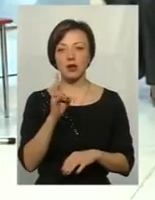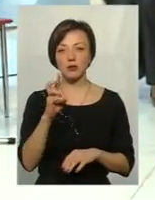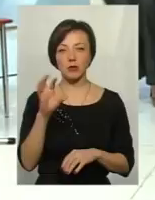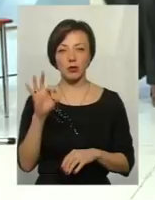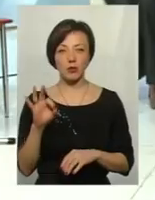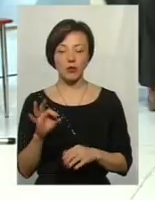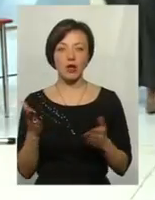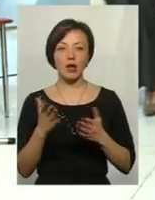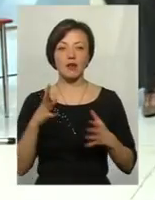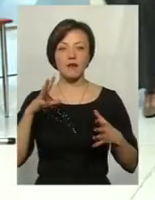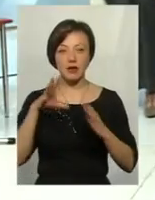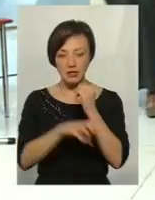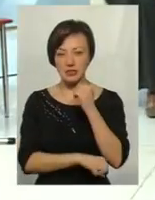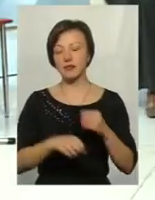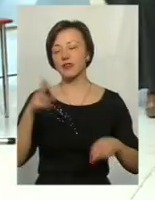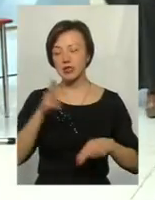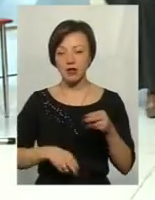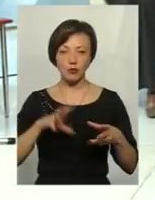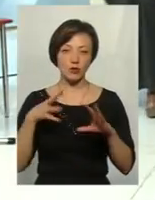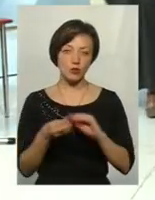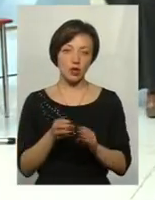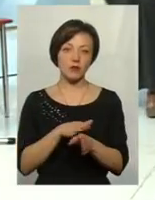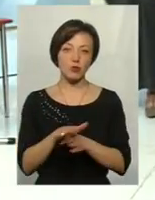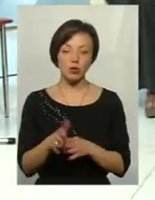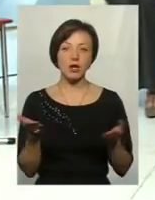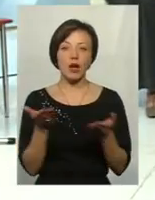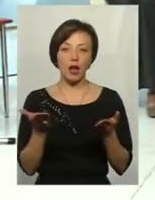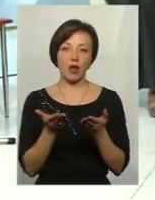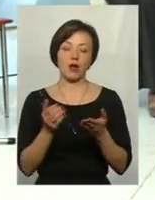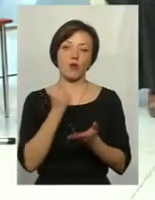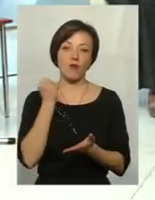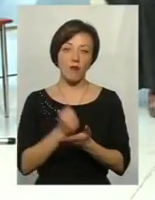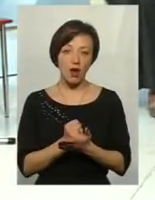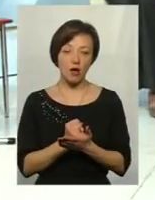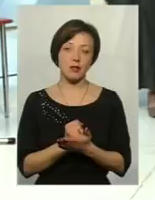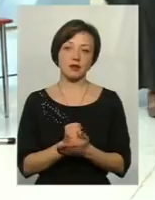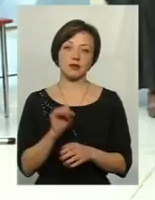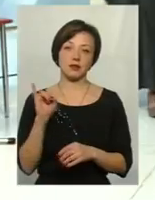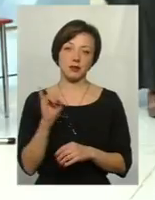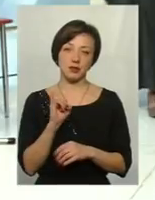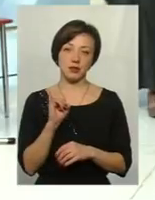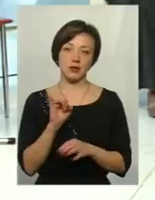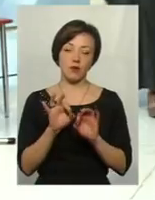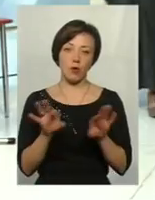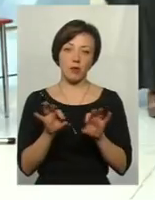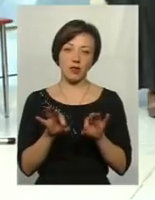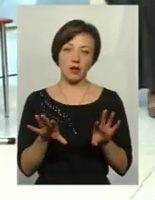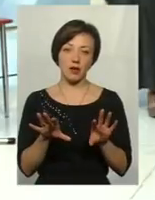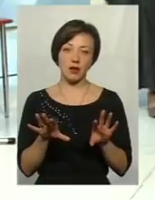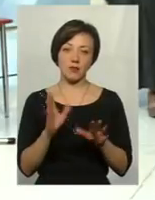в кінцевому результаті відбулося, яке воно ухвалене, і в коментарі,